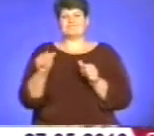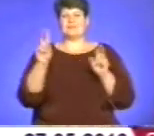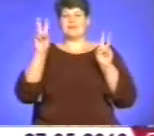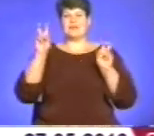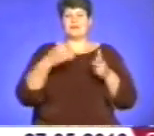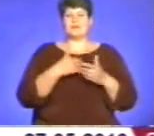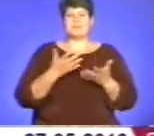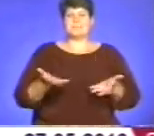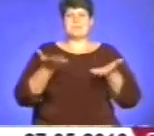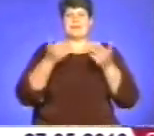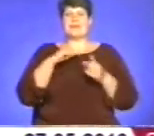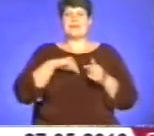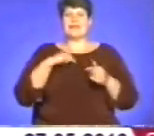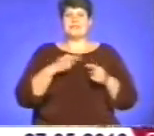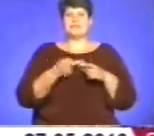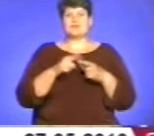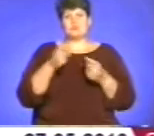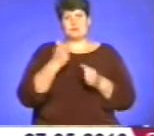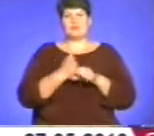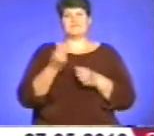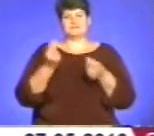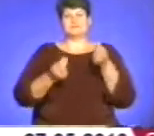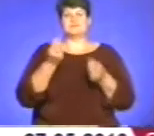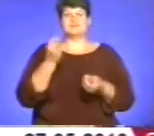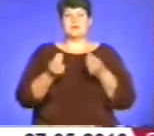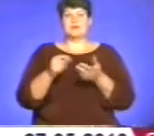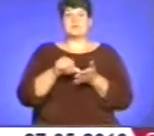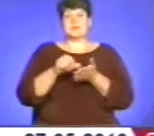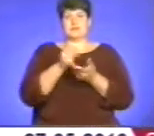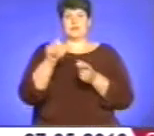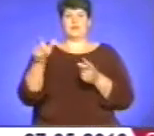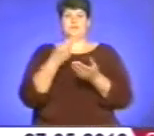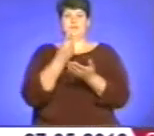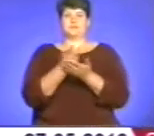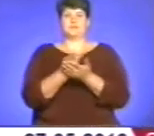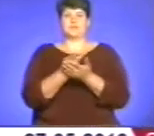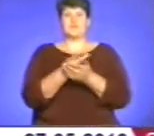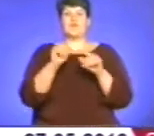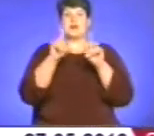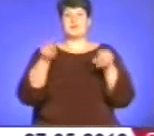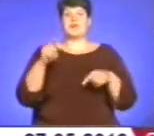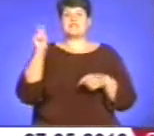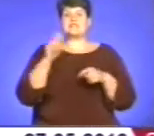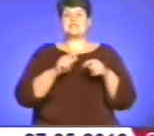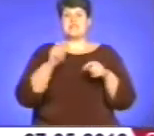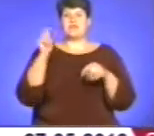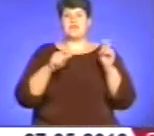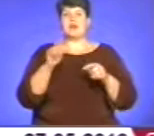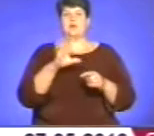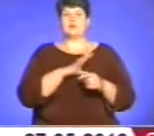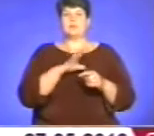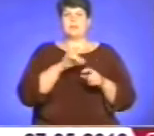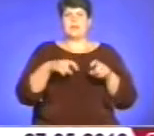підняти настрій на цьому фестивалі. Ми зробили його в жартівливій формі і представили людям. У рамках фестивалю відбувався квест. Студенти бігали